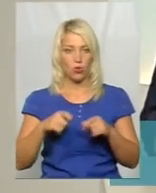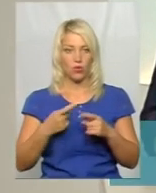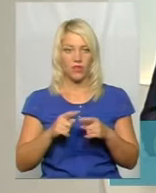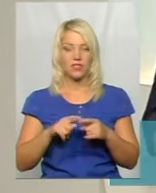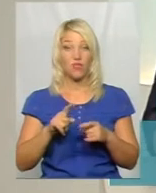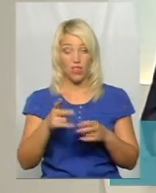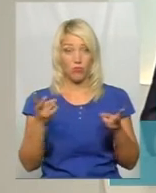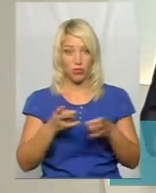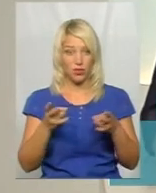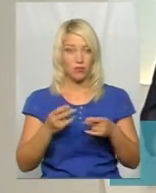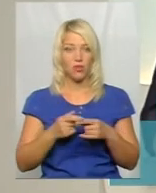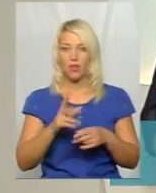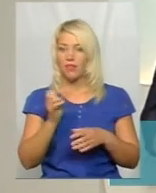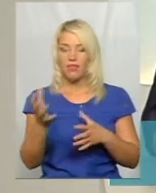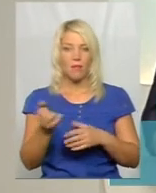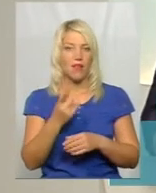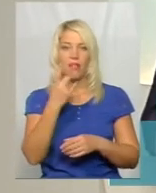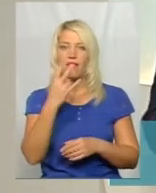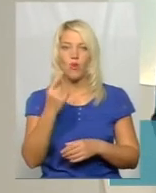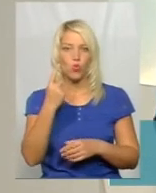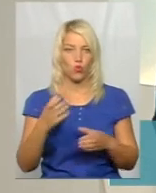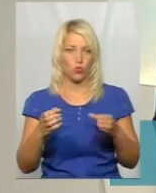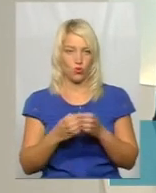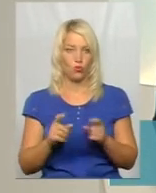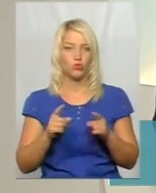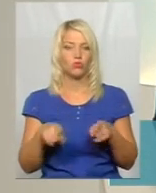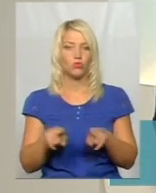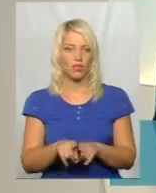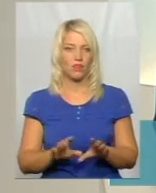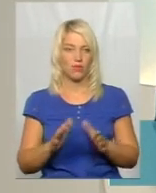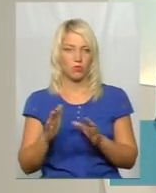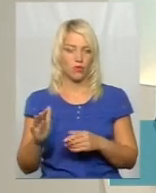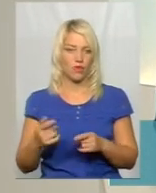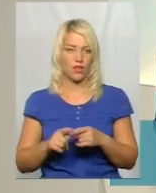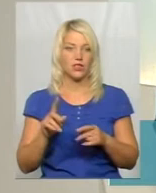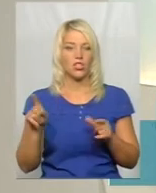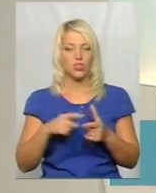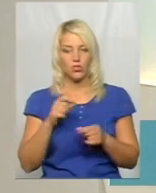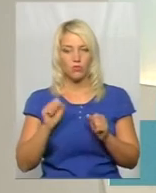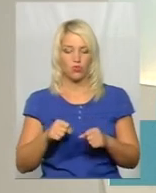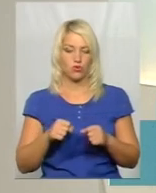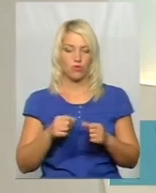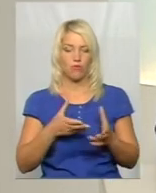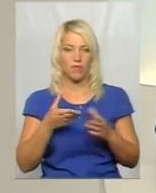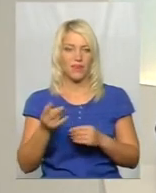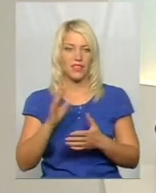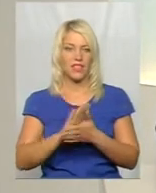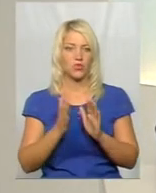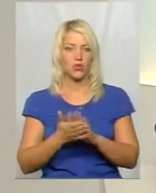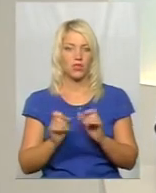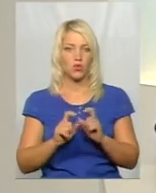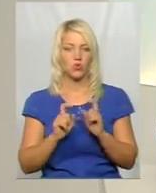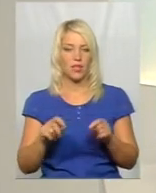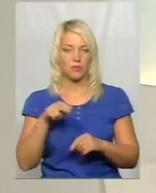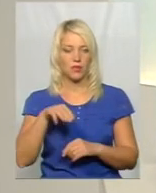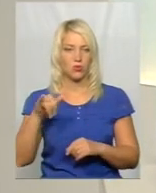затребувана, не набрали жодної групи. Чому так відбувається і чи можуть впливати на ситуацію у закладах